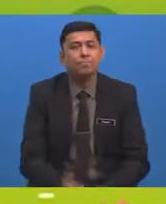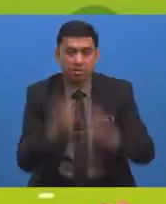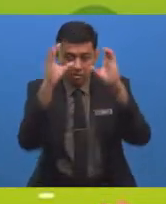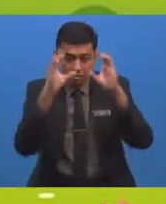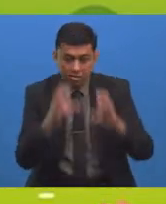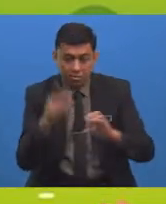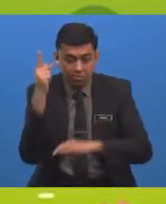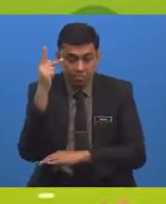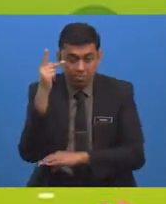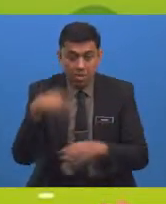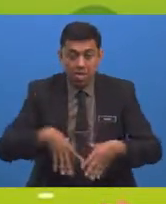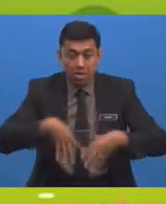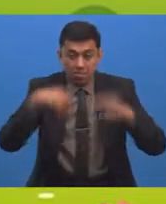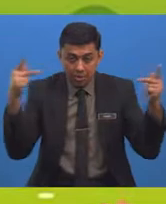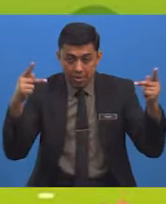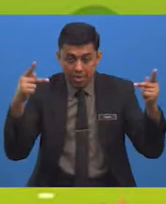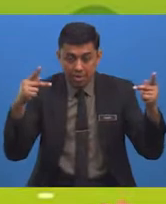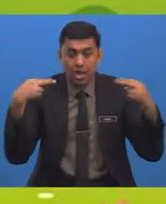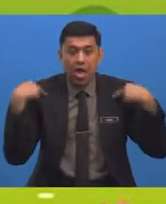Pemuliharaan Haiwan